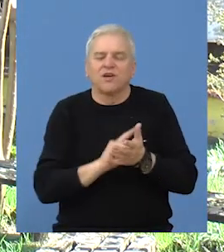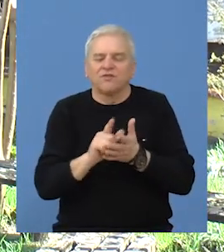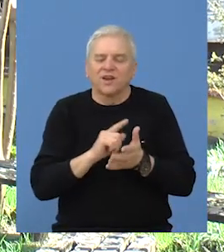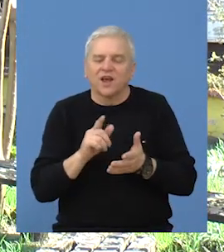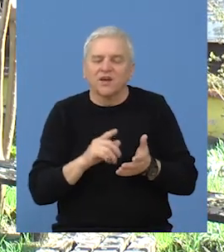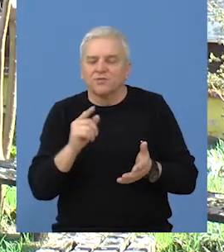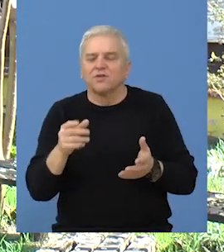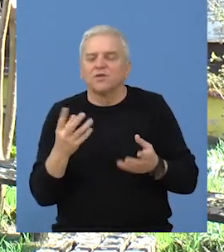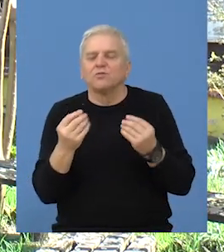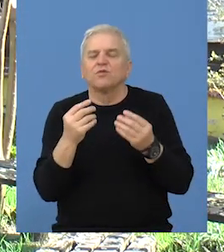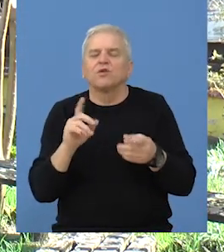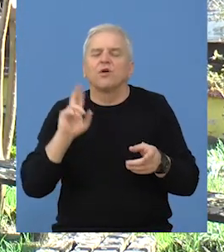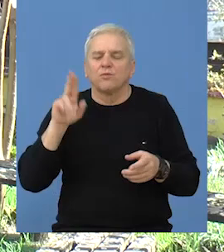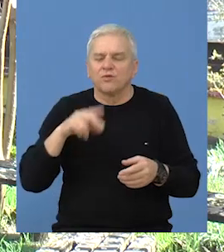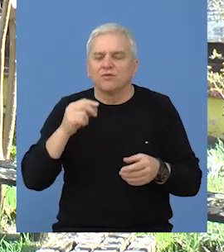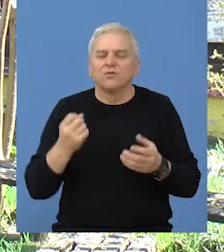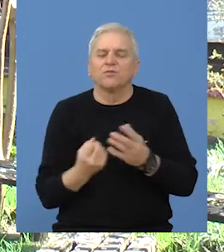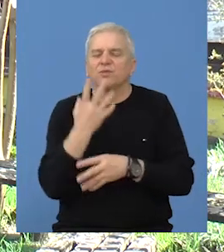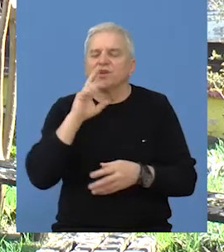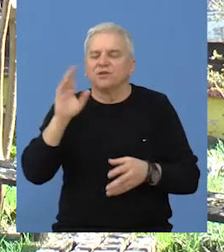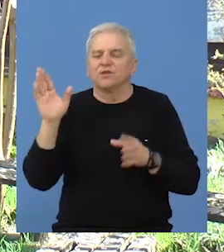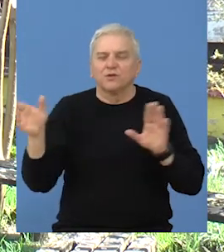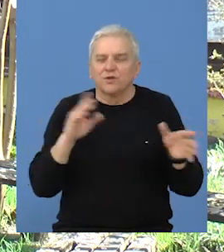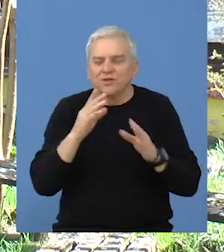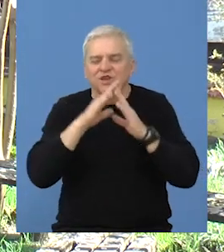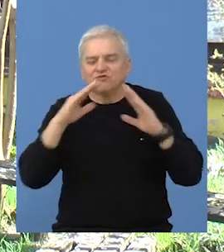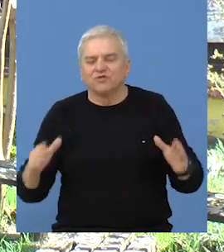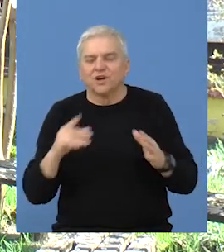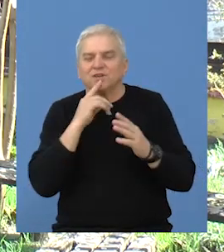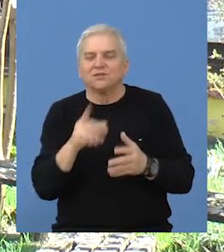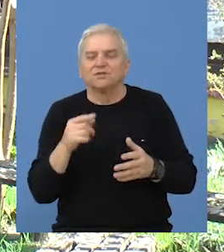dolazi sezona, dolazi bezbroj mogućnosti za boravak u prirodi,